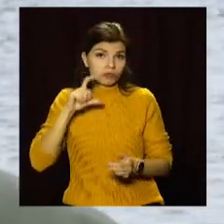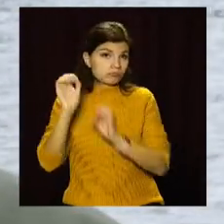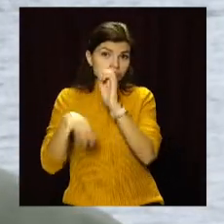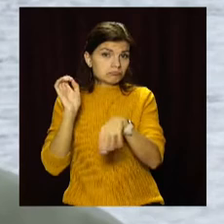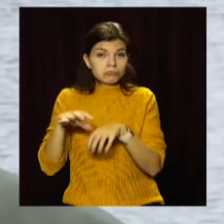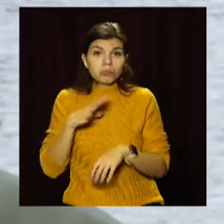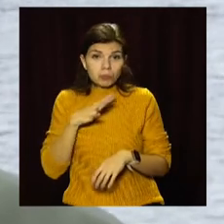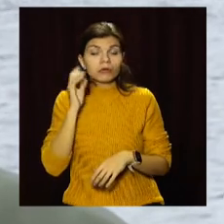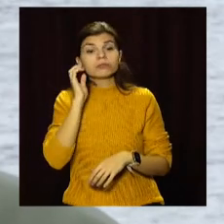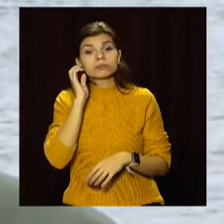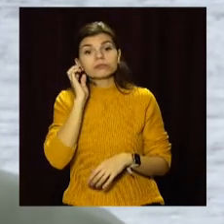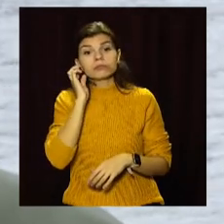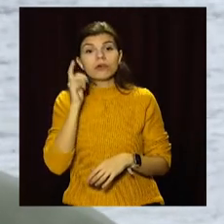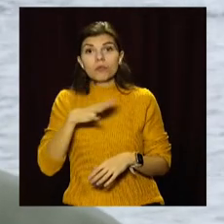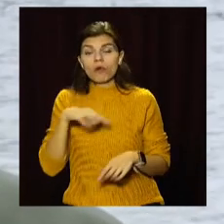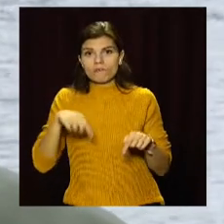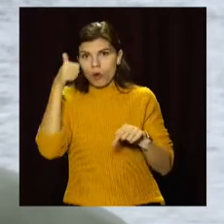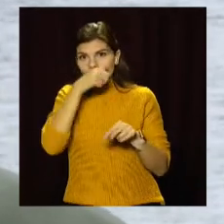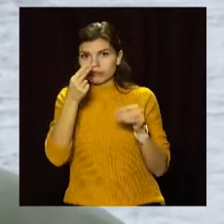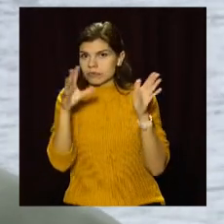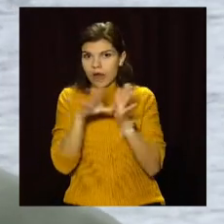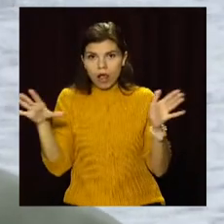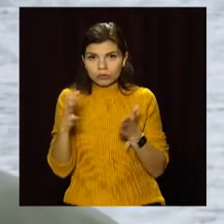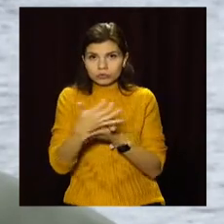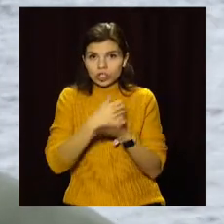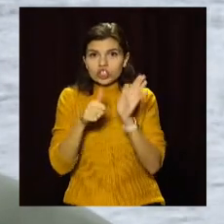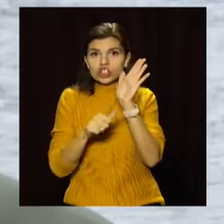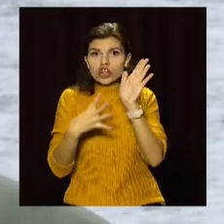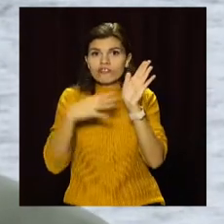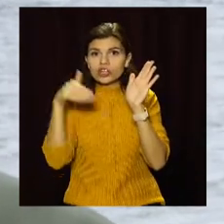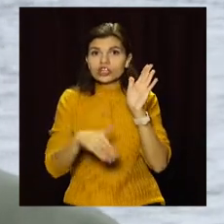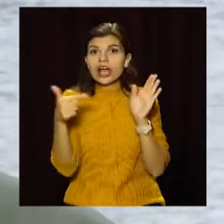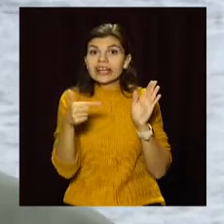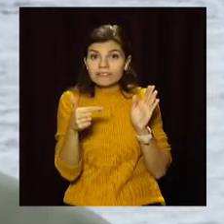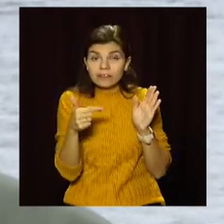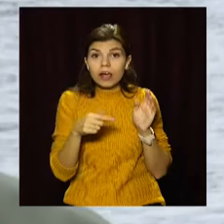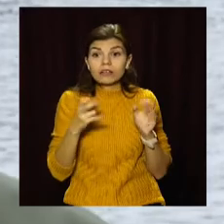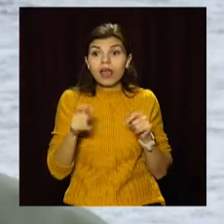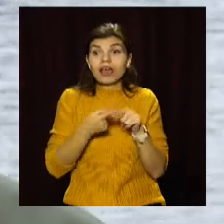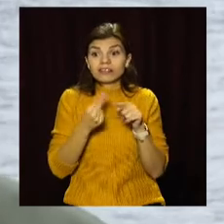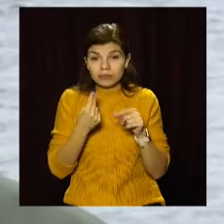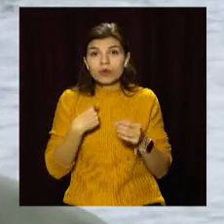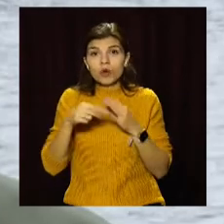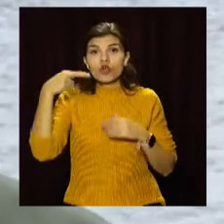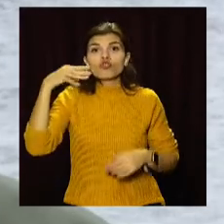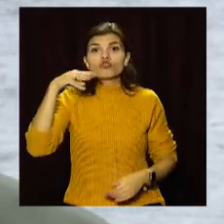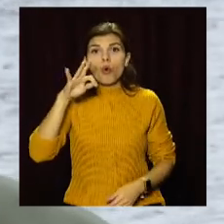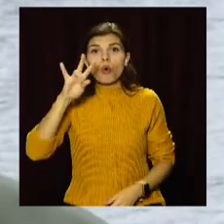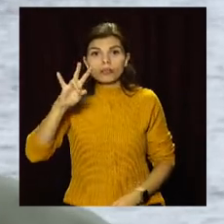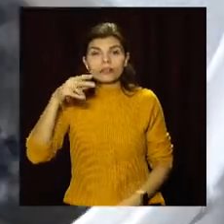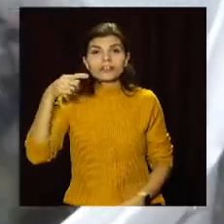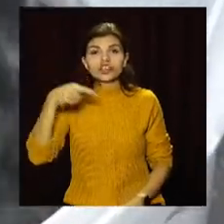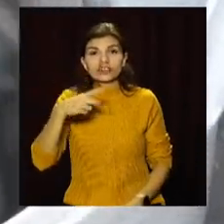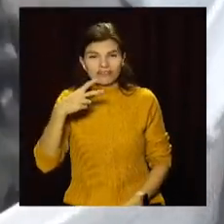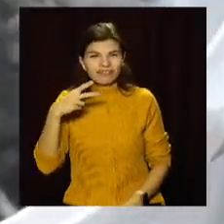в нас вже вийшло зібрати рекордну суму – це 69 тисяч гривень. На них ми купили тонну 200 карпа і білого